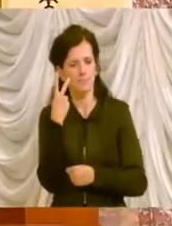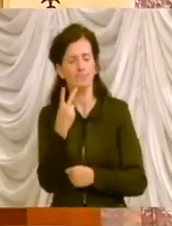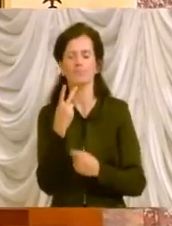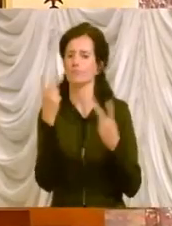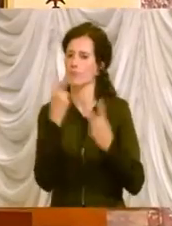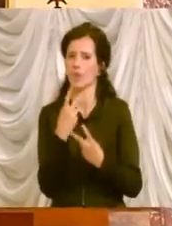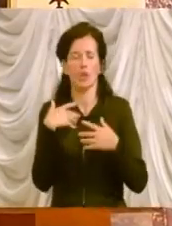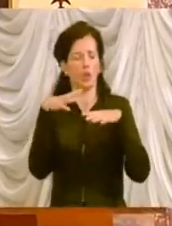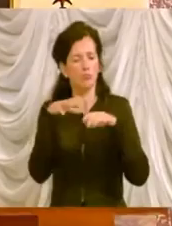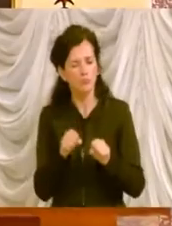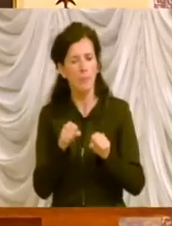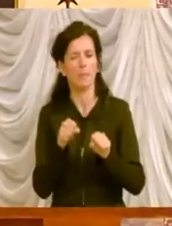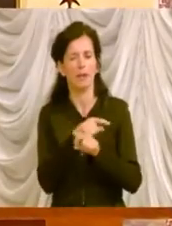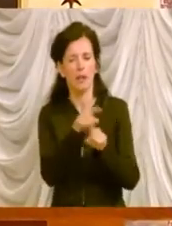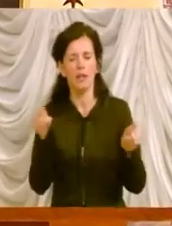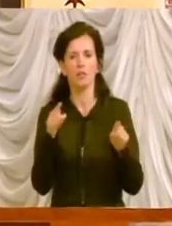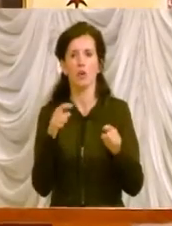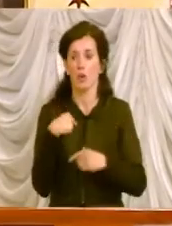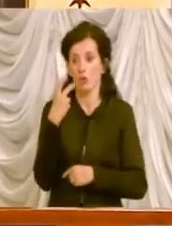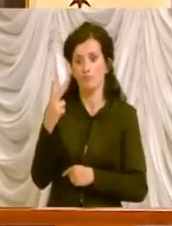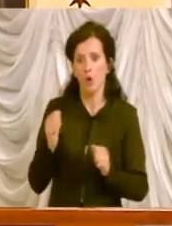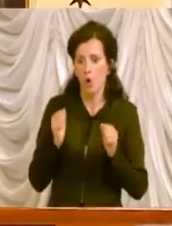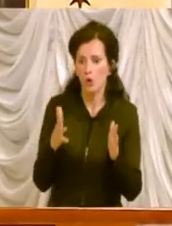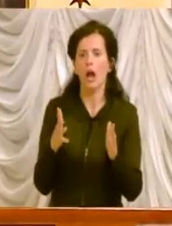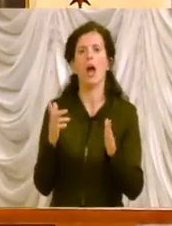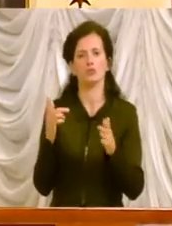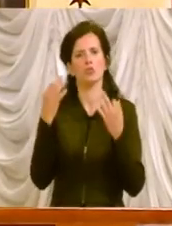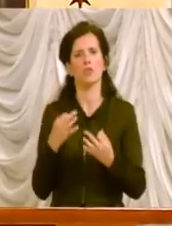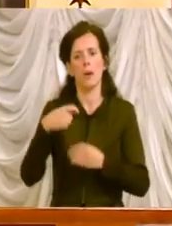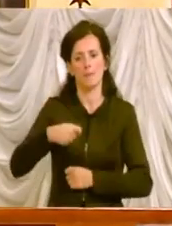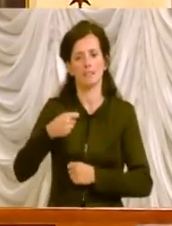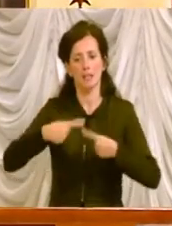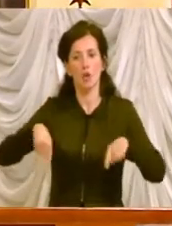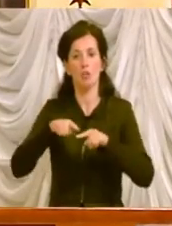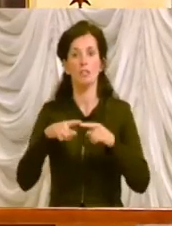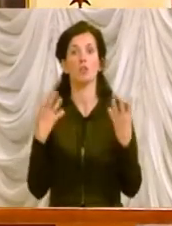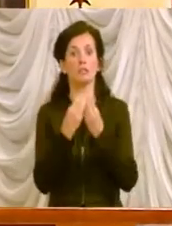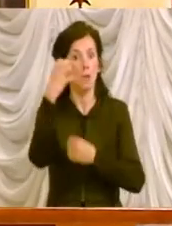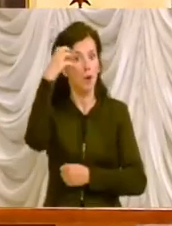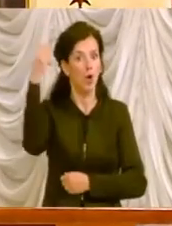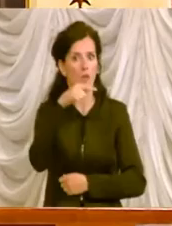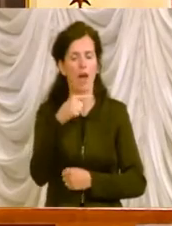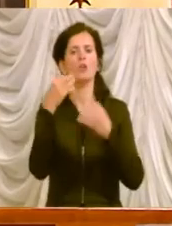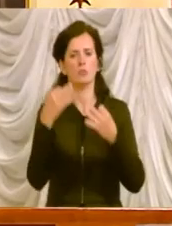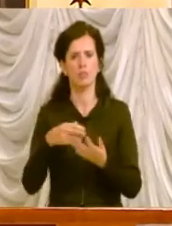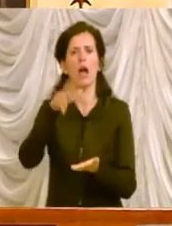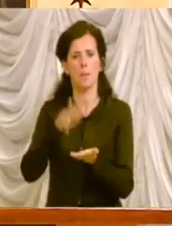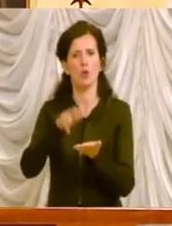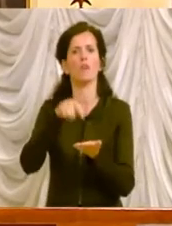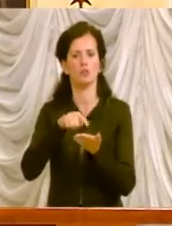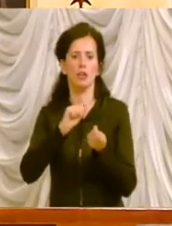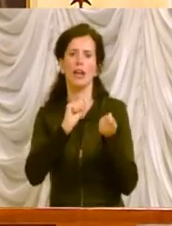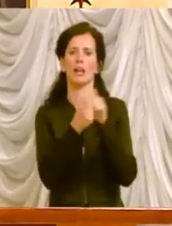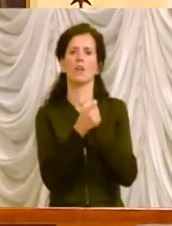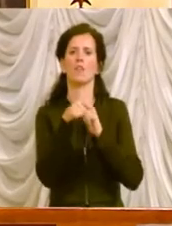coraggio e l'intuizione del Presidente del Consiglio e il lavoro conseguente di tutto il Governo che ha portato all'approvazione di questa riforma